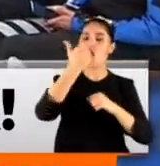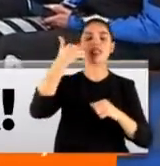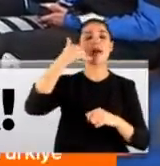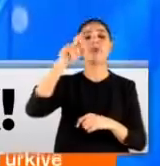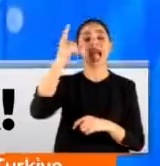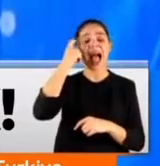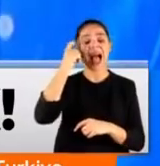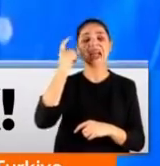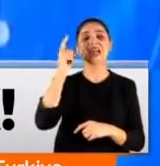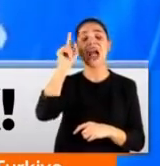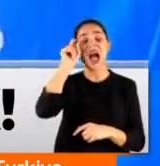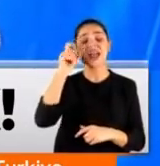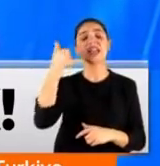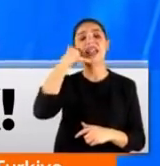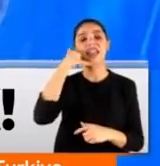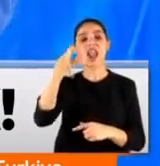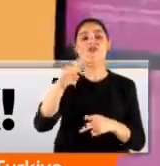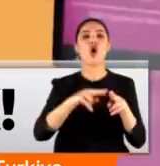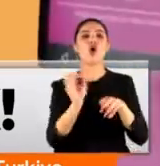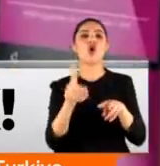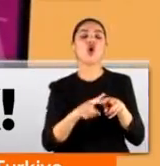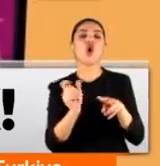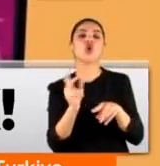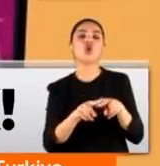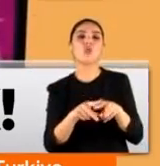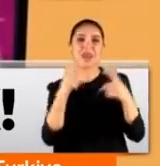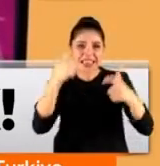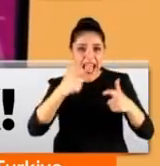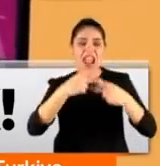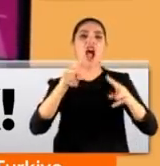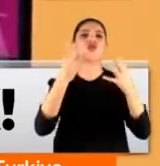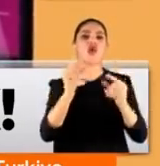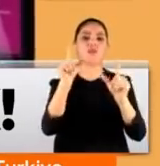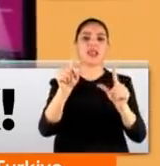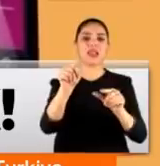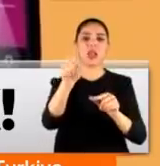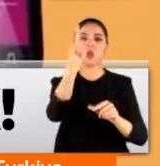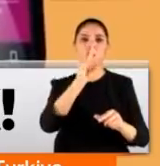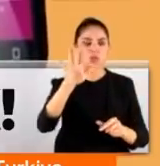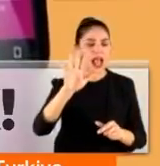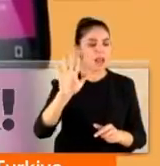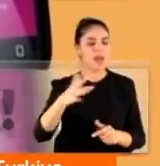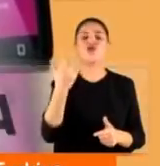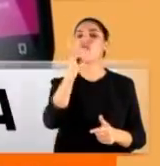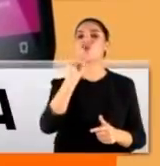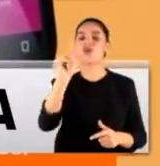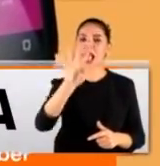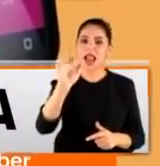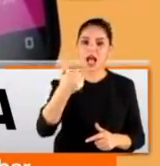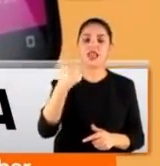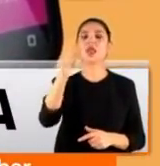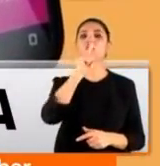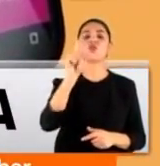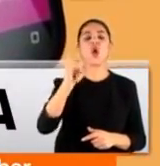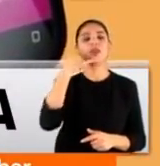telefonunuzda konumunuzun açık olması zorunluluğu. Butona bastığınız andan itibaren konumunuz 155, 156 ve 112 ihbar hatlarına